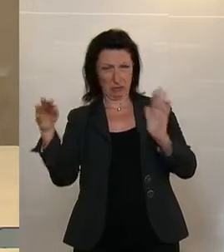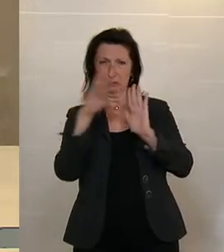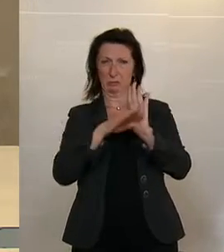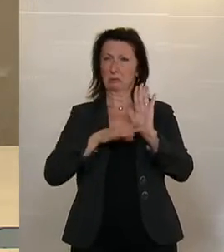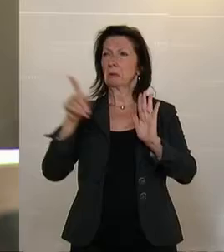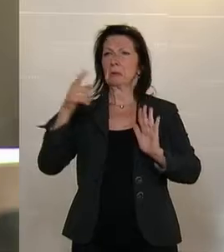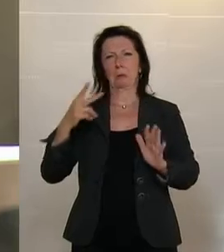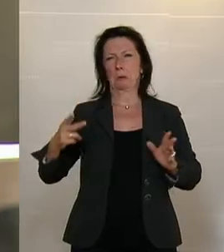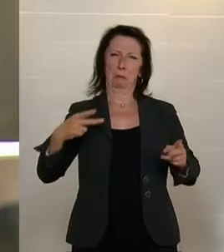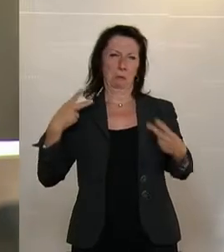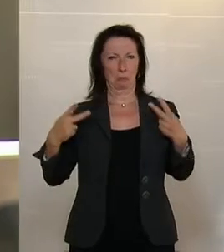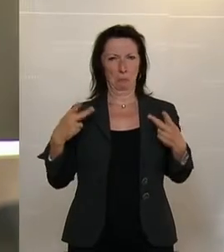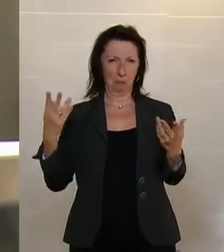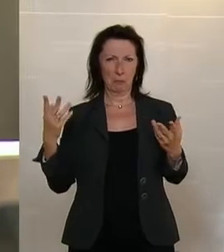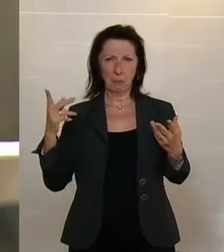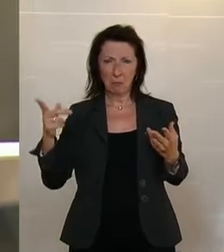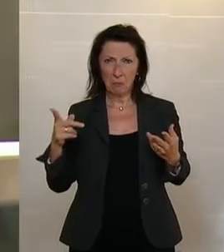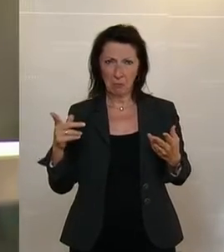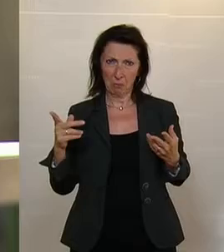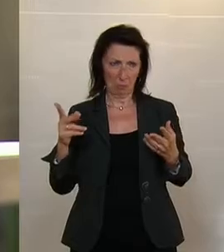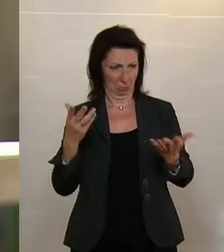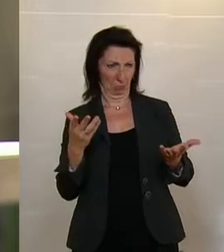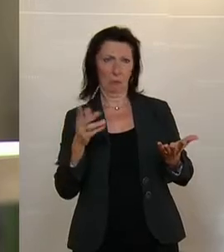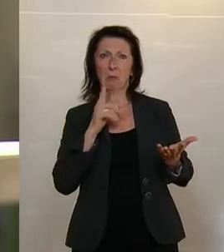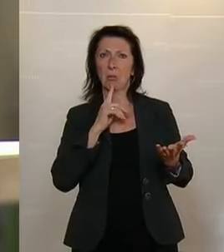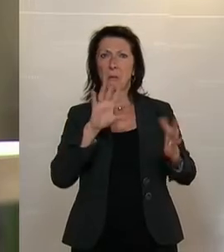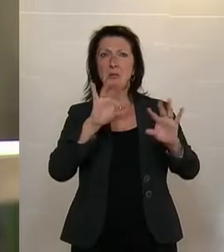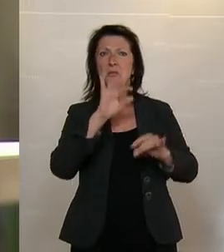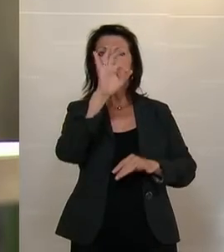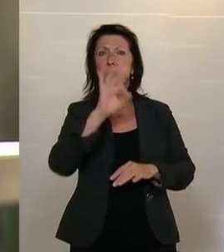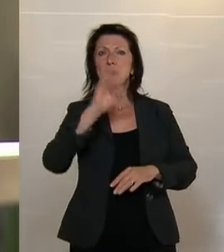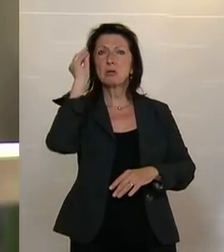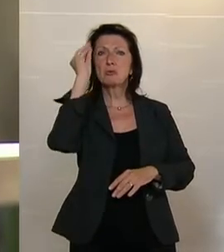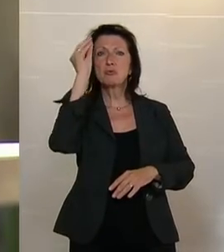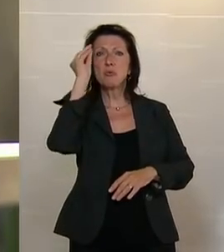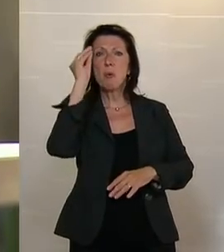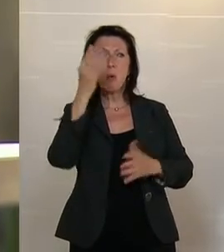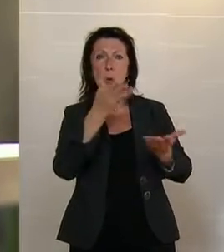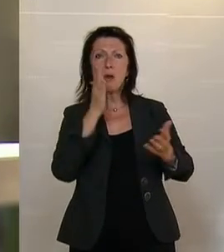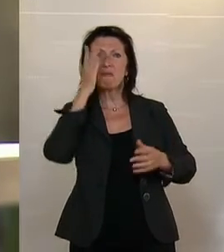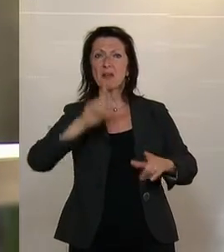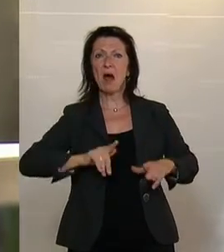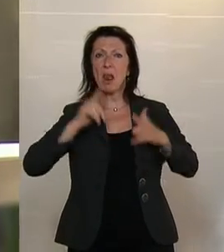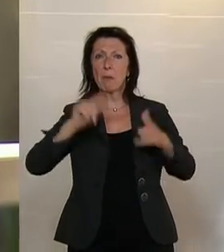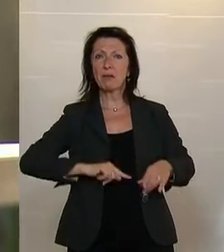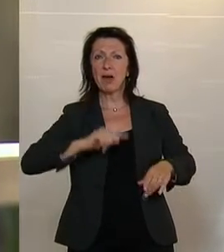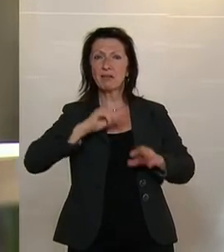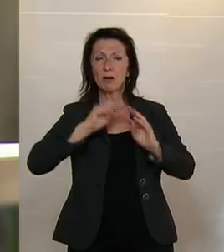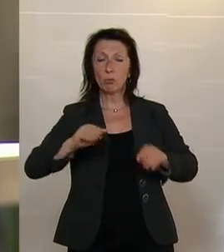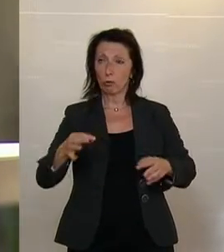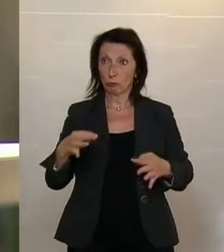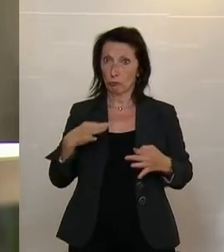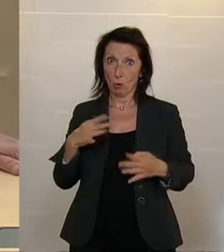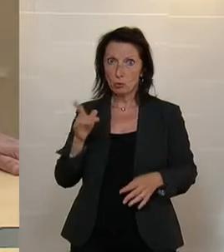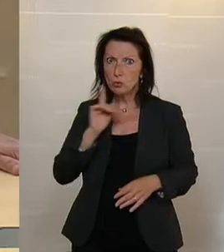die Sie stolz sind, nicht einmal 10 Prozent der Schülerinnen und Schüler in Österreich. Das ist uns zu